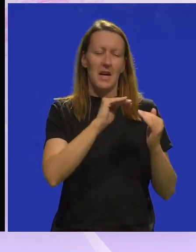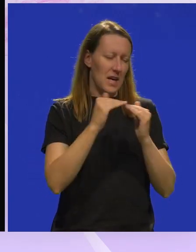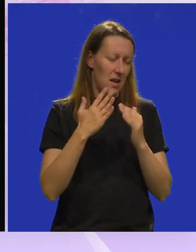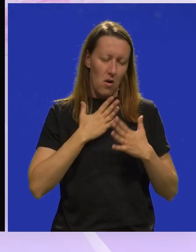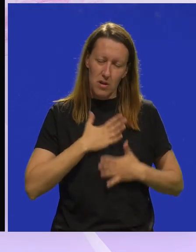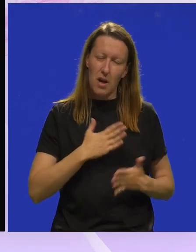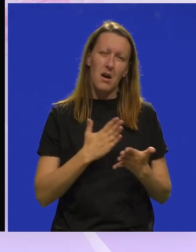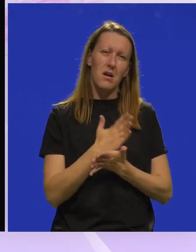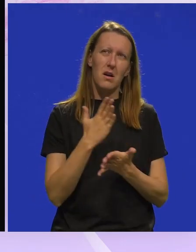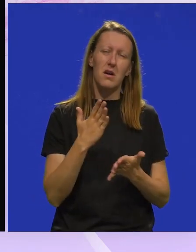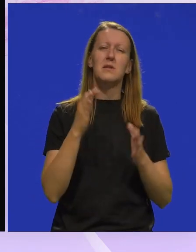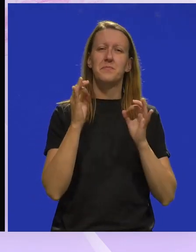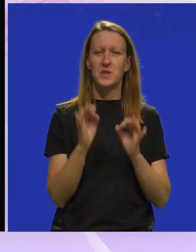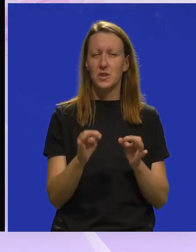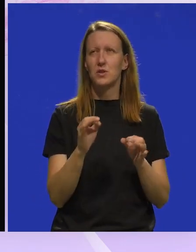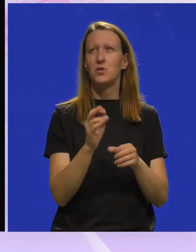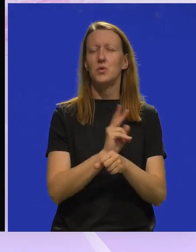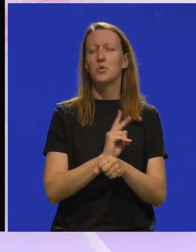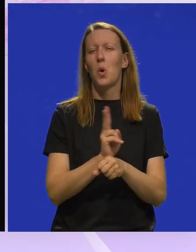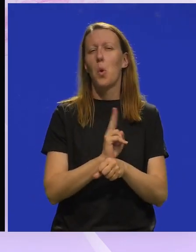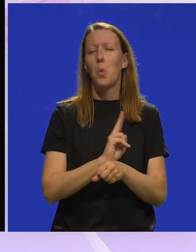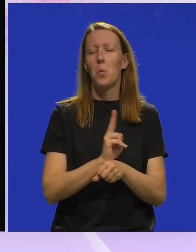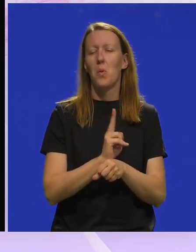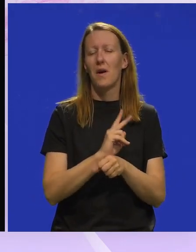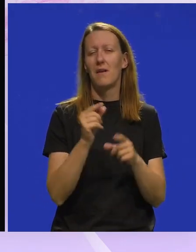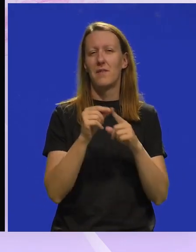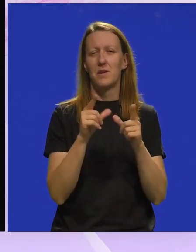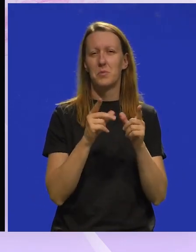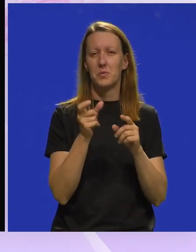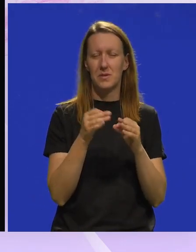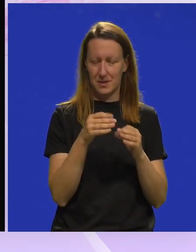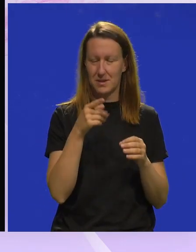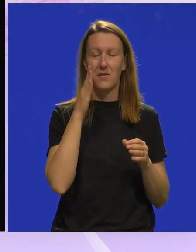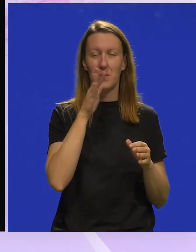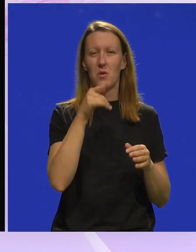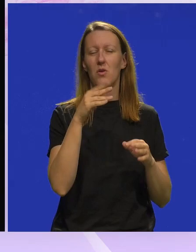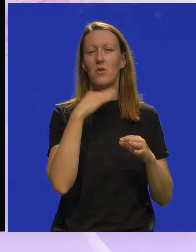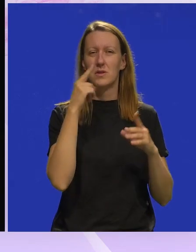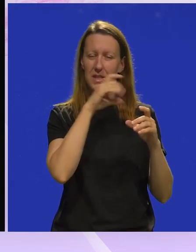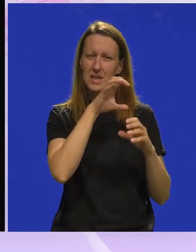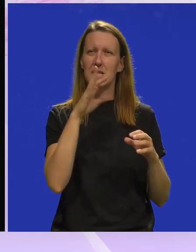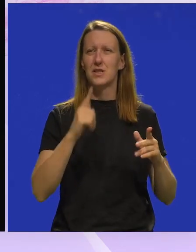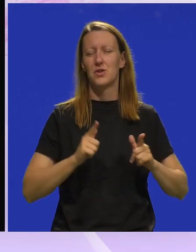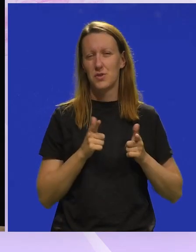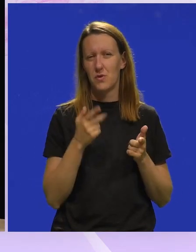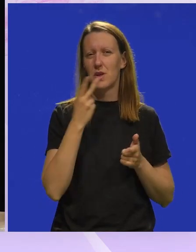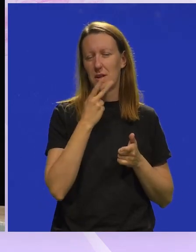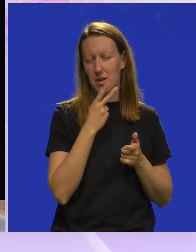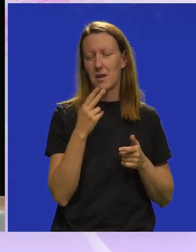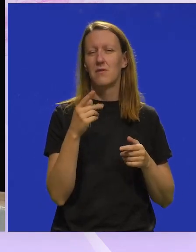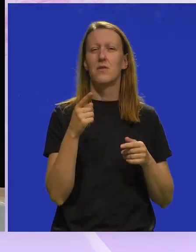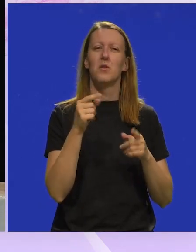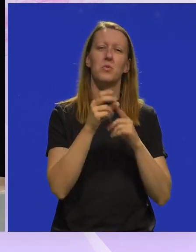jednako drage, ali sigurno šegava punica. Vjerujem da je to dosta slika i iz života. Naravno,